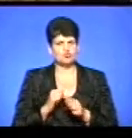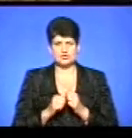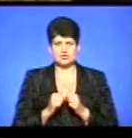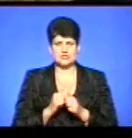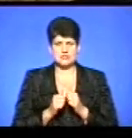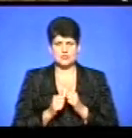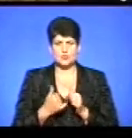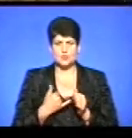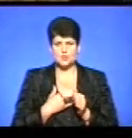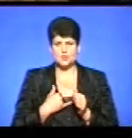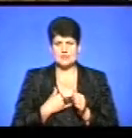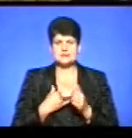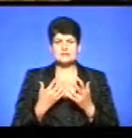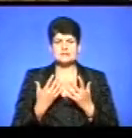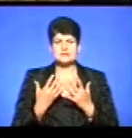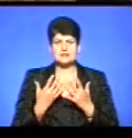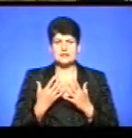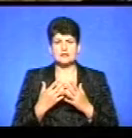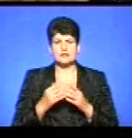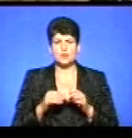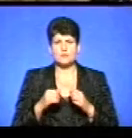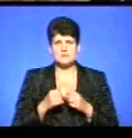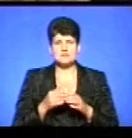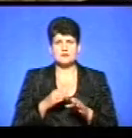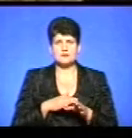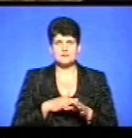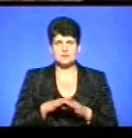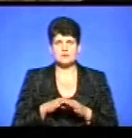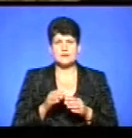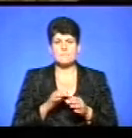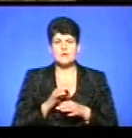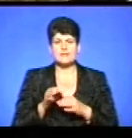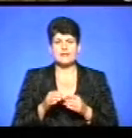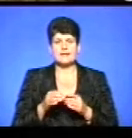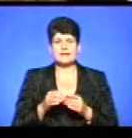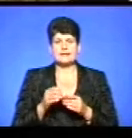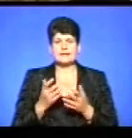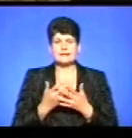у нас, оскільки Тернопільська кінокомісія реалізовує такий проєкт, кіномайстерня,